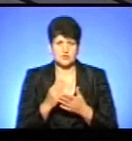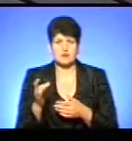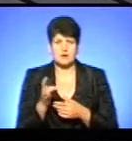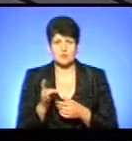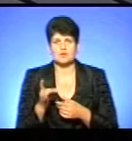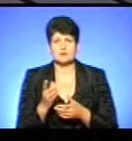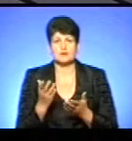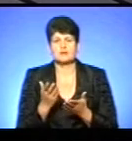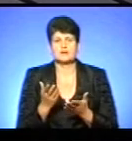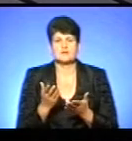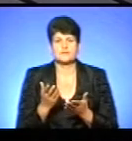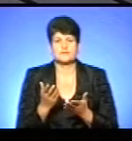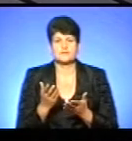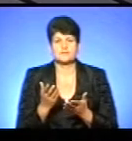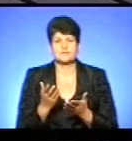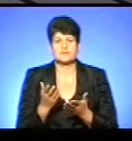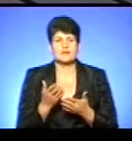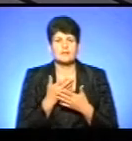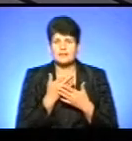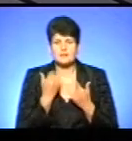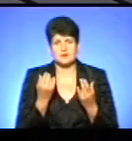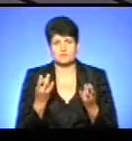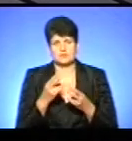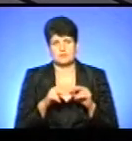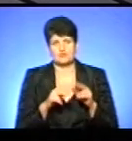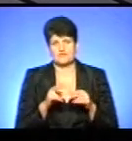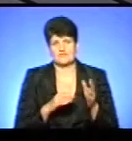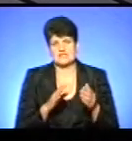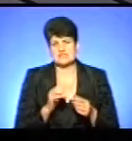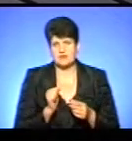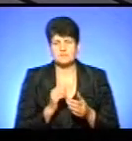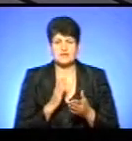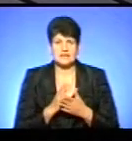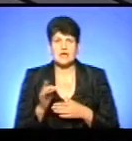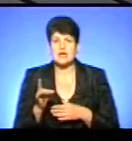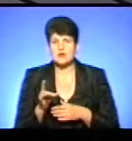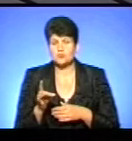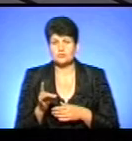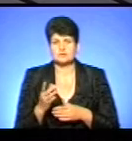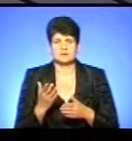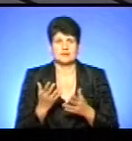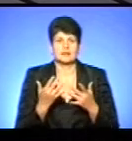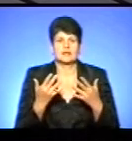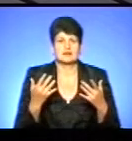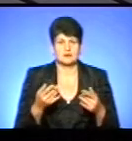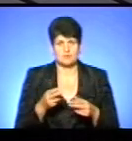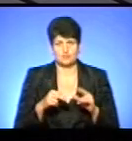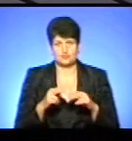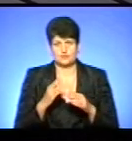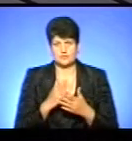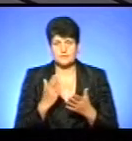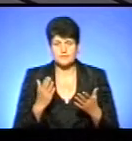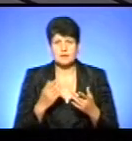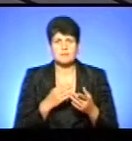яких немає потреби будівництва. Є райони, які декілька будують. Тобто, ми